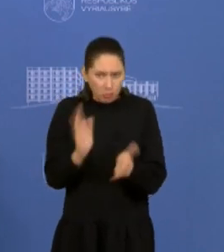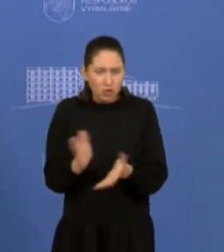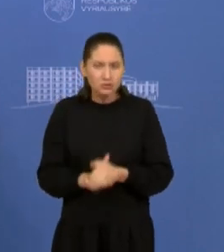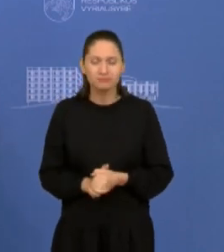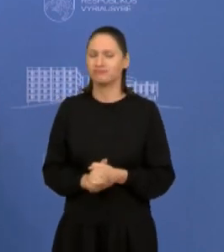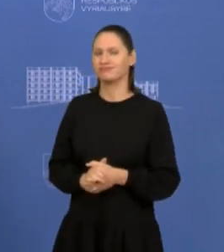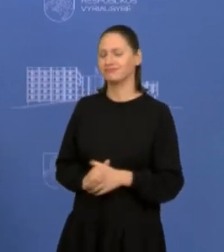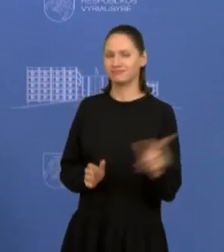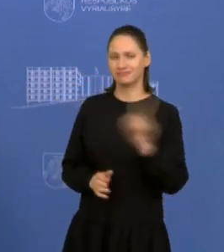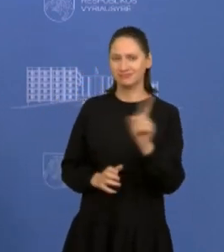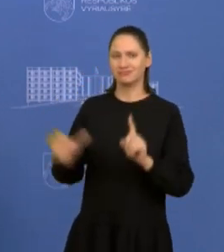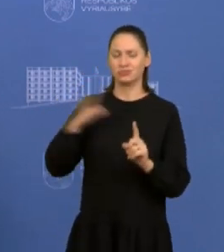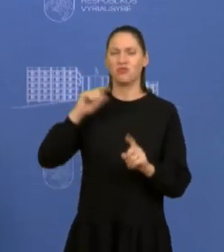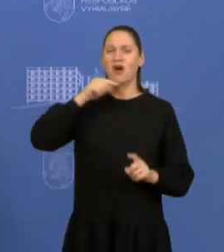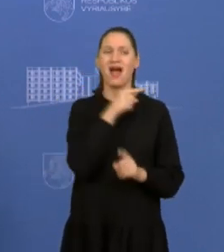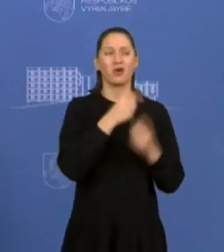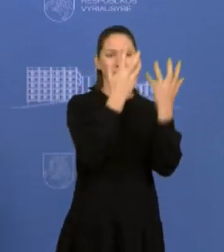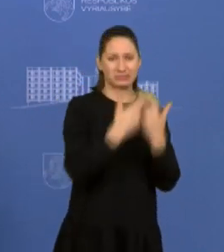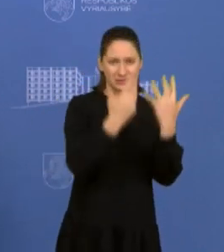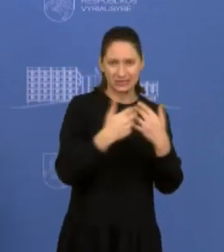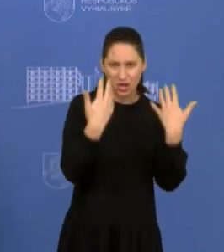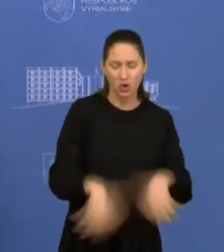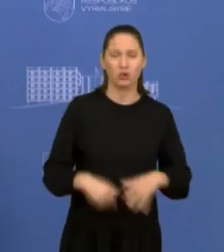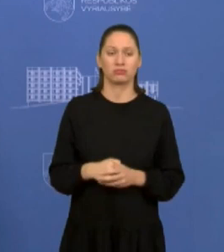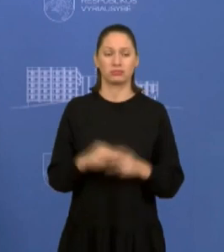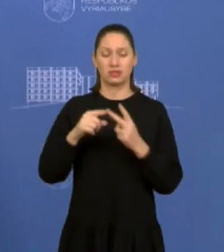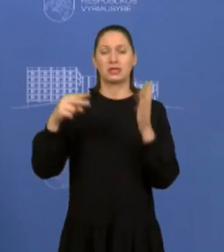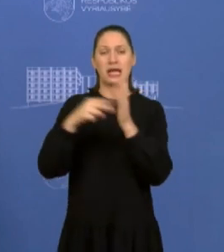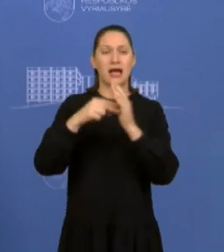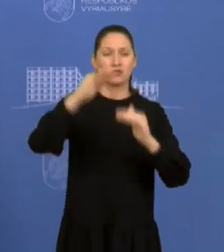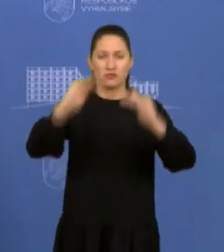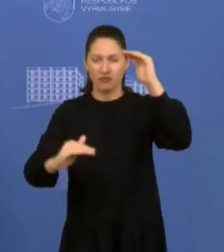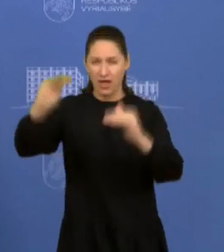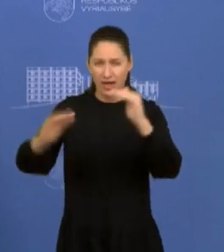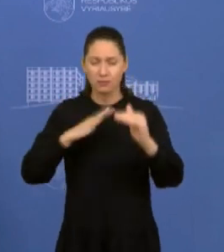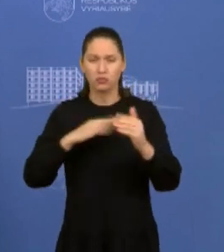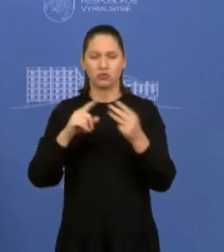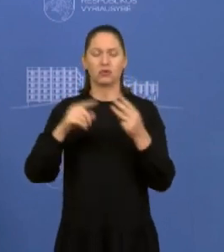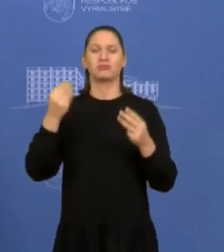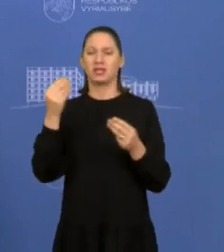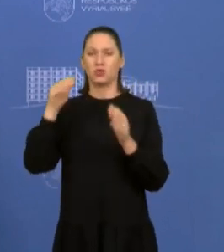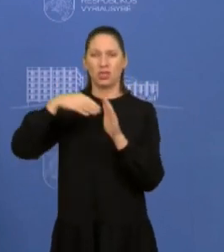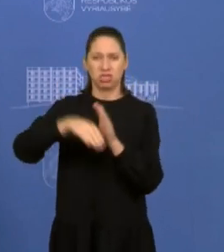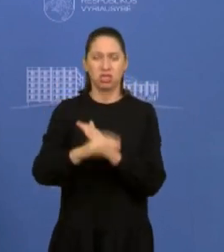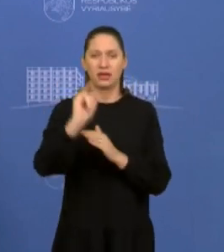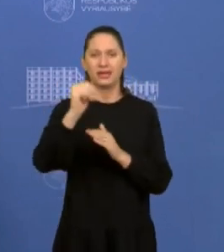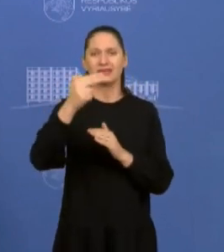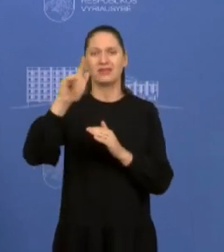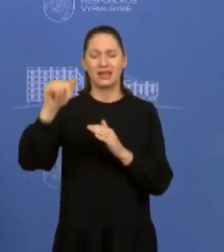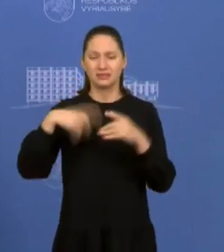esame atlikę ir ekonominius vertinimus, kainų vertinimus, poveikiai inflecijai, kartu su